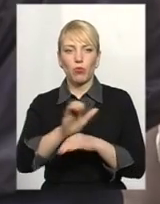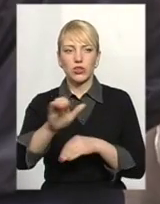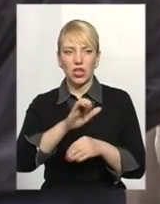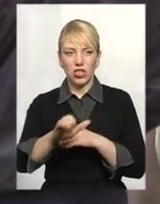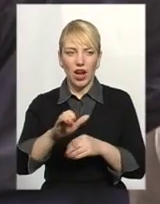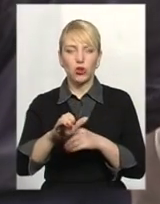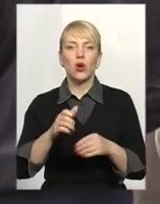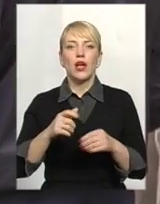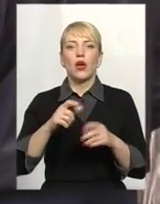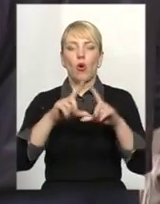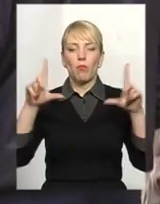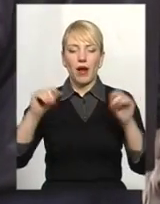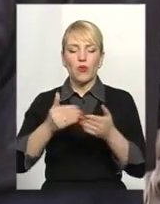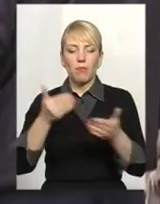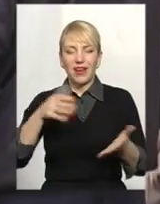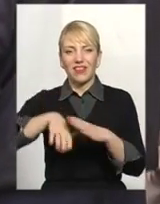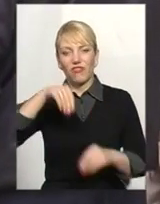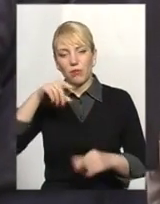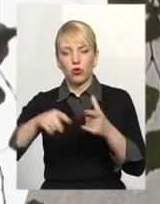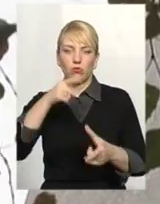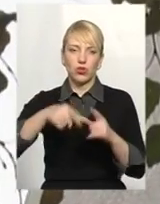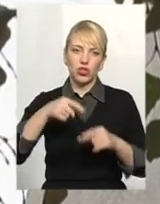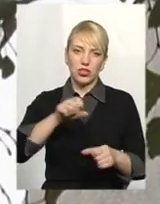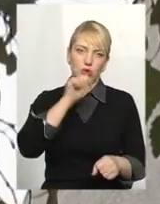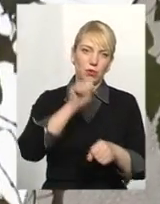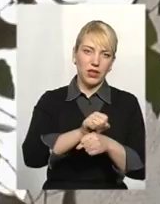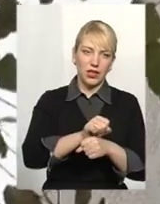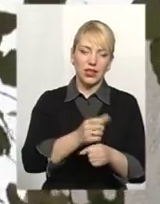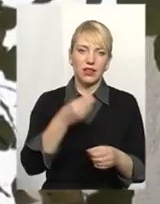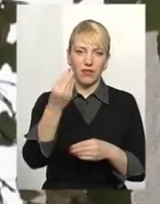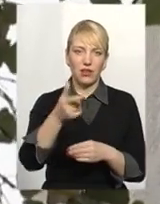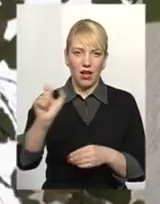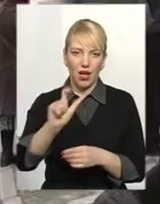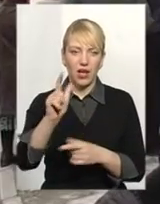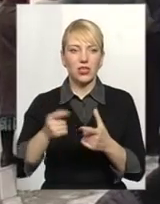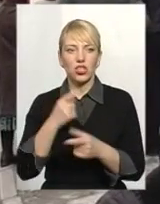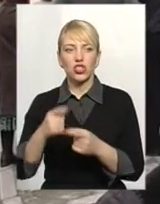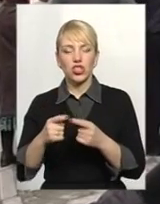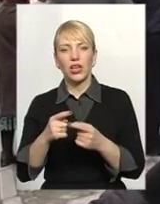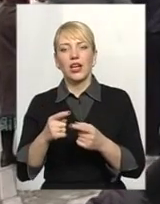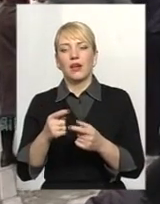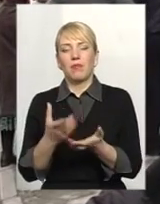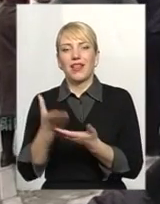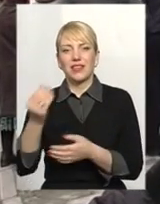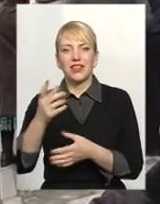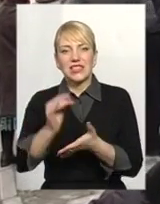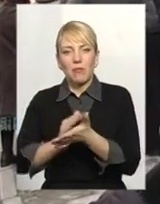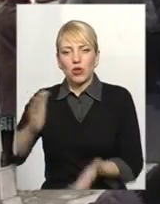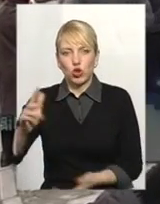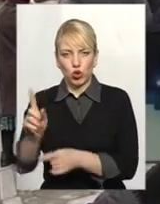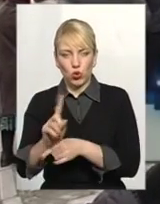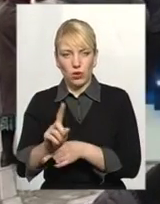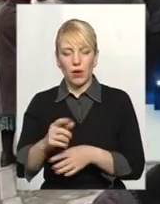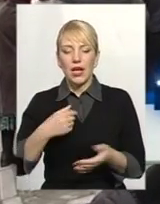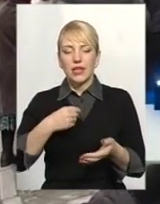газопостачання таким мешканцям, або нараховувати плату загранично високими нормами. Споживач в даному випадку не може